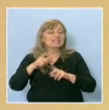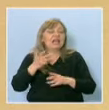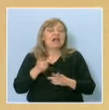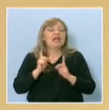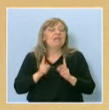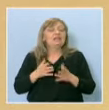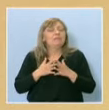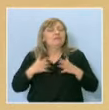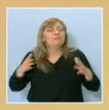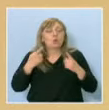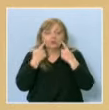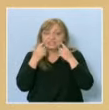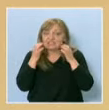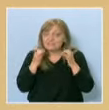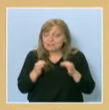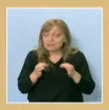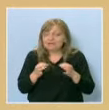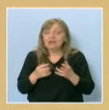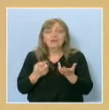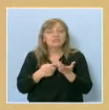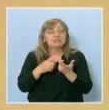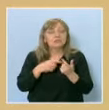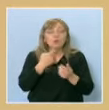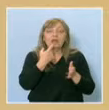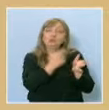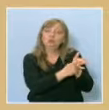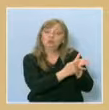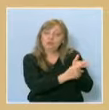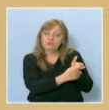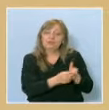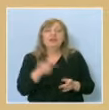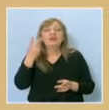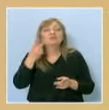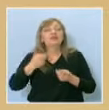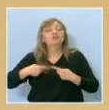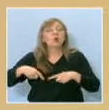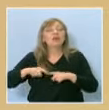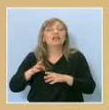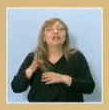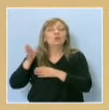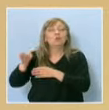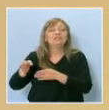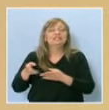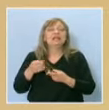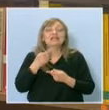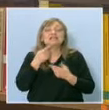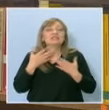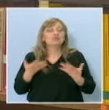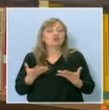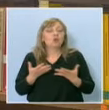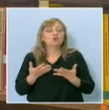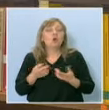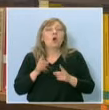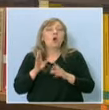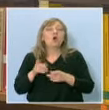Трябва много да се внимава, трябва да се бурят думи. Аз и на втория крък начинъс да спечеля, защото ходихме в